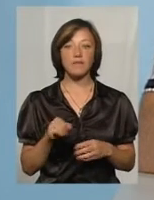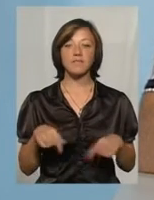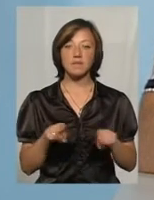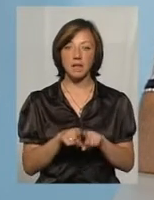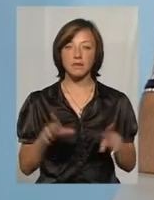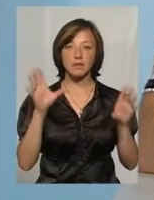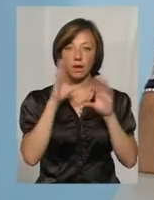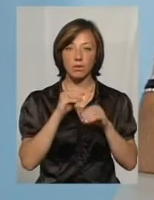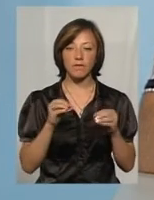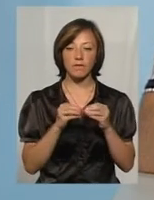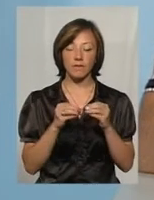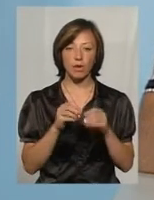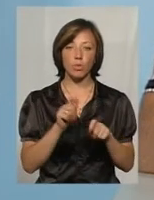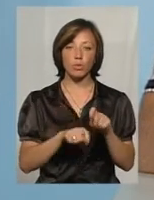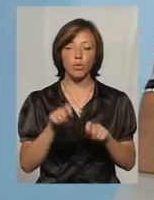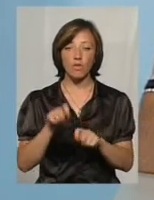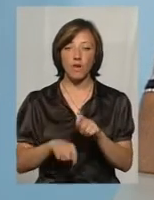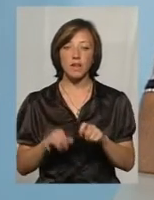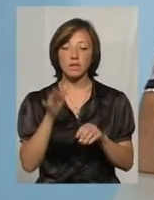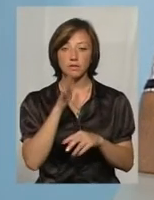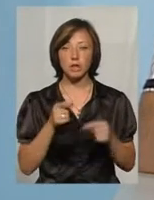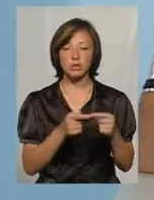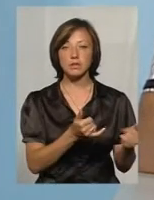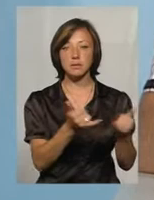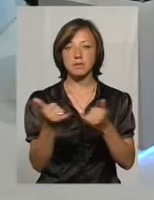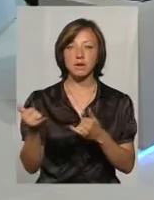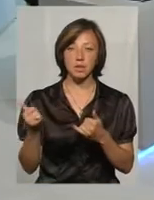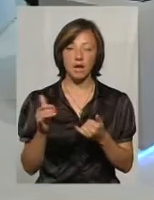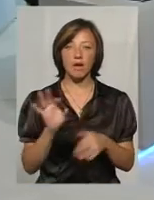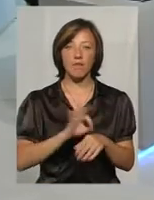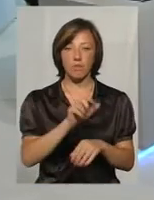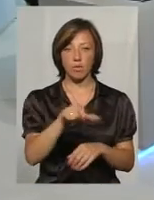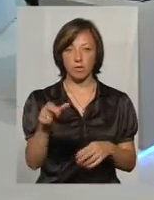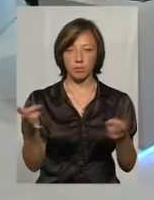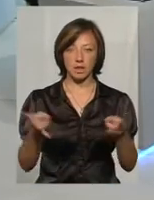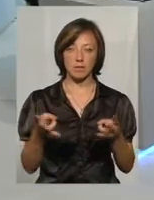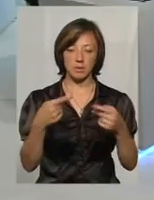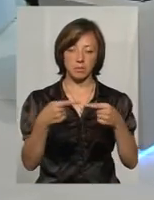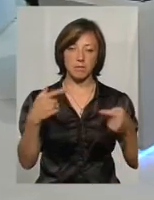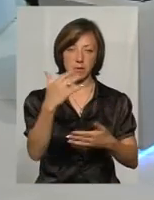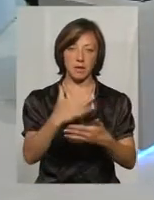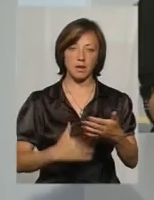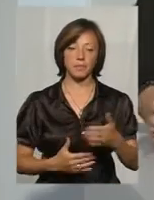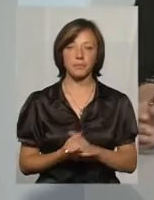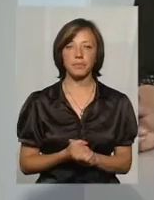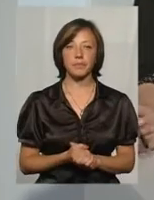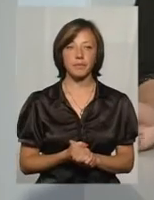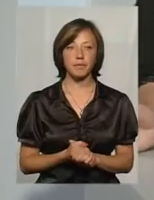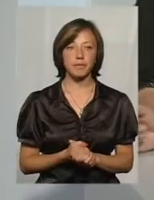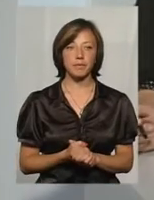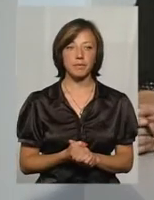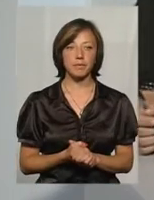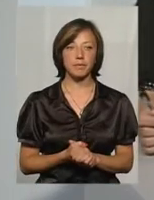-таки вдається тримати це на контролі і вчасно забезпечити діалізних пацієнтів розхідним матеріалом. А коли останній раз змінювали